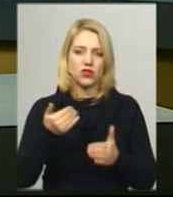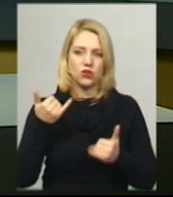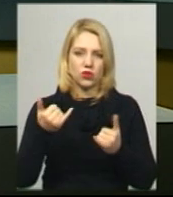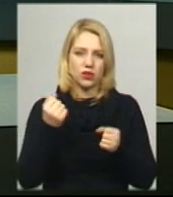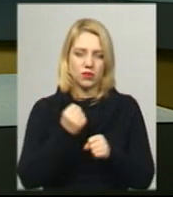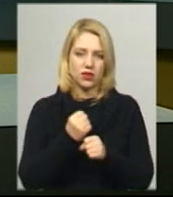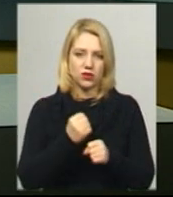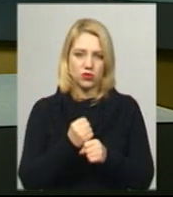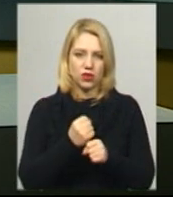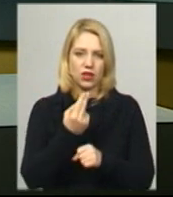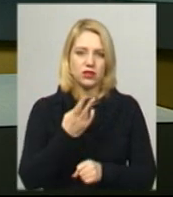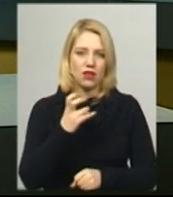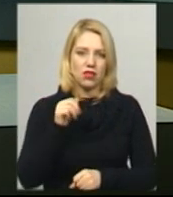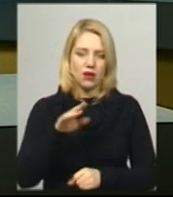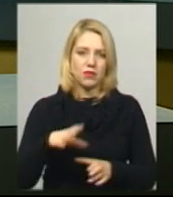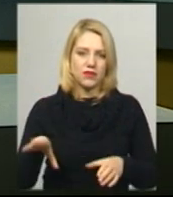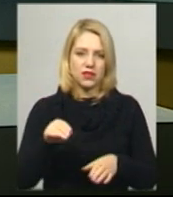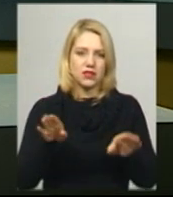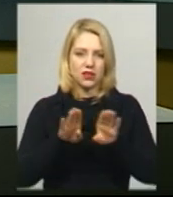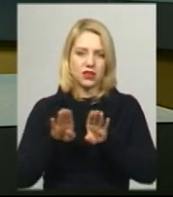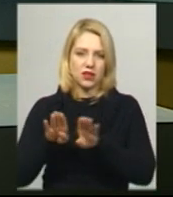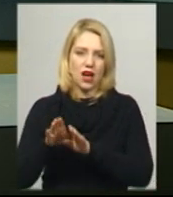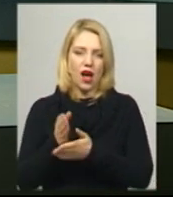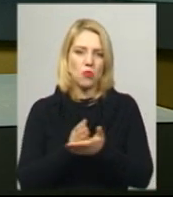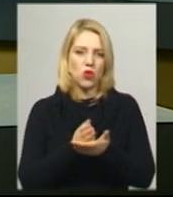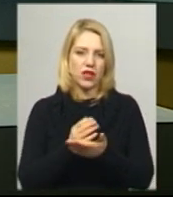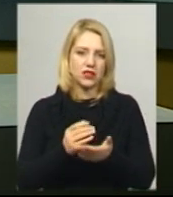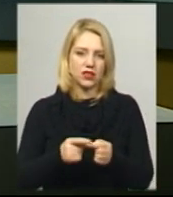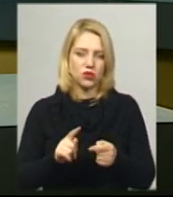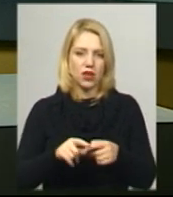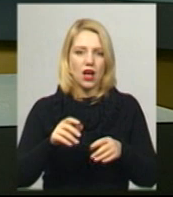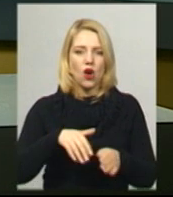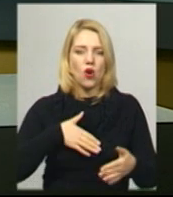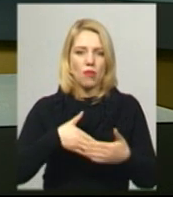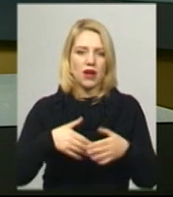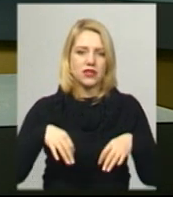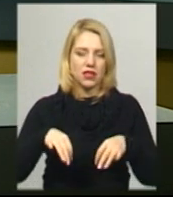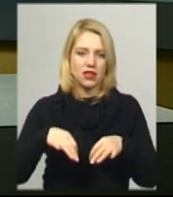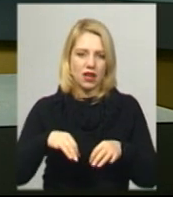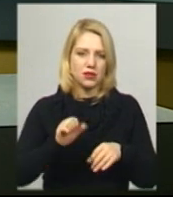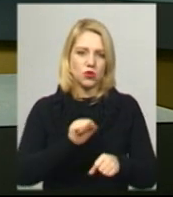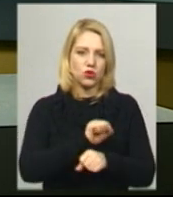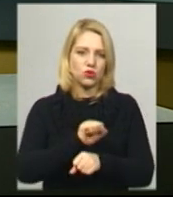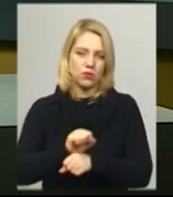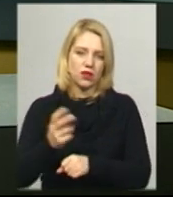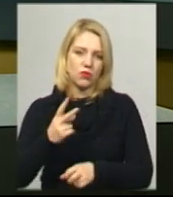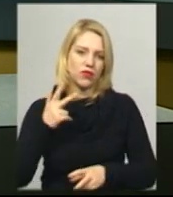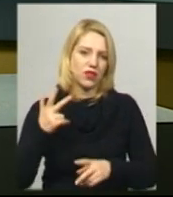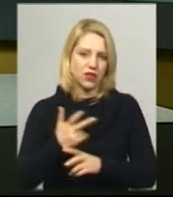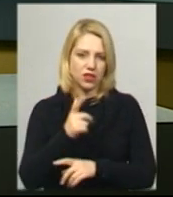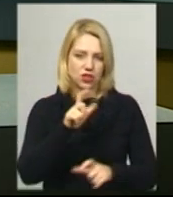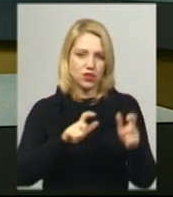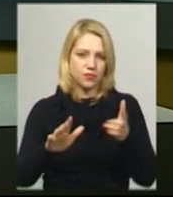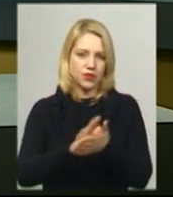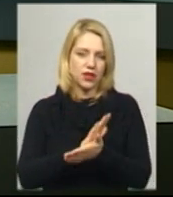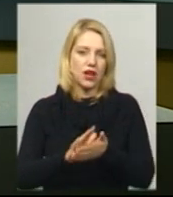ЦНАП. Закриті всі абонентські служби комунальних підприємств. Громадський транспорт та зупинки мають дезінфікувати тричі на день. Водіїв і